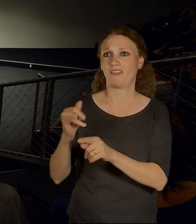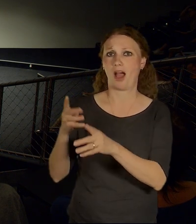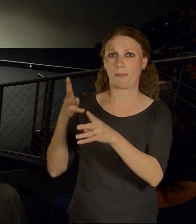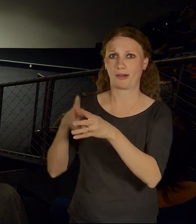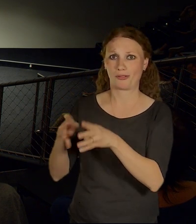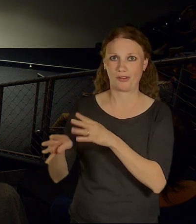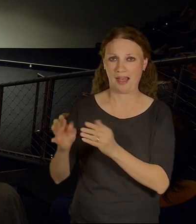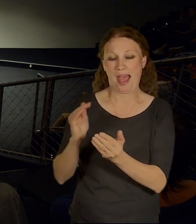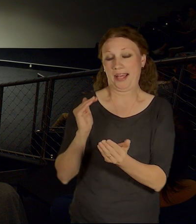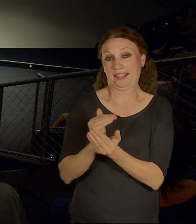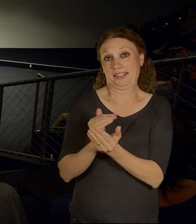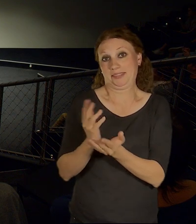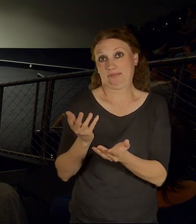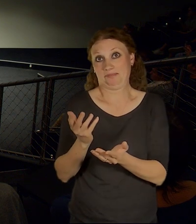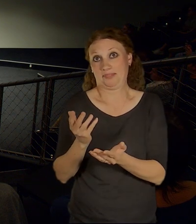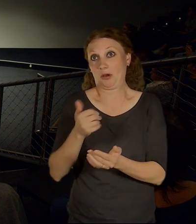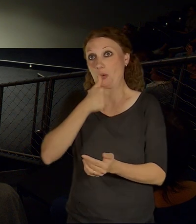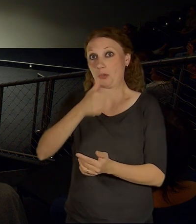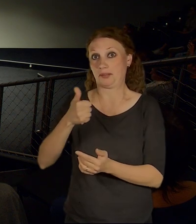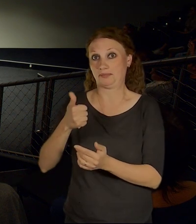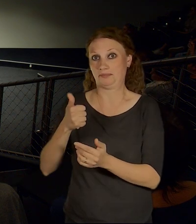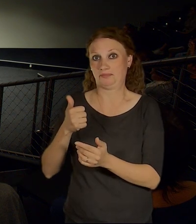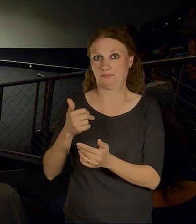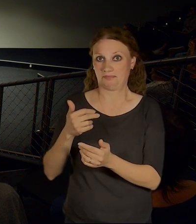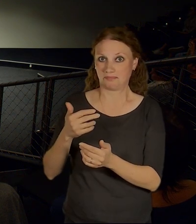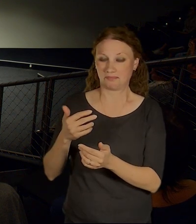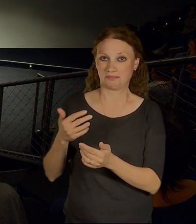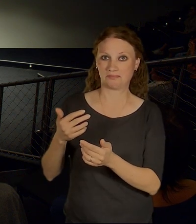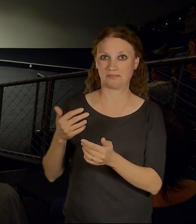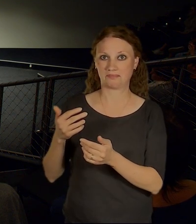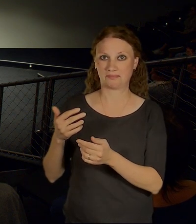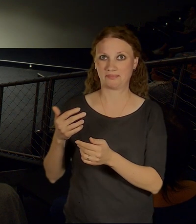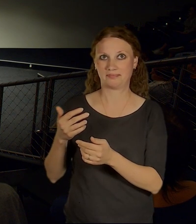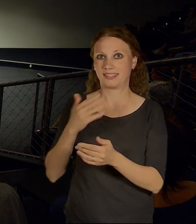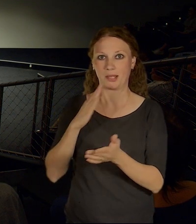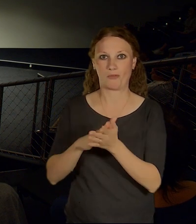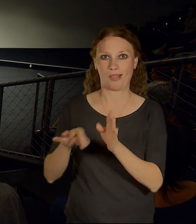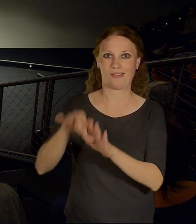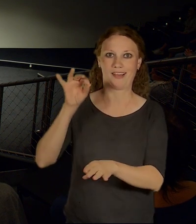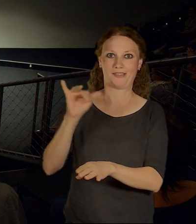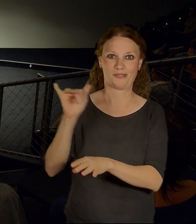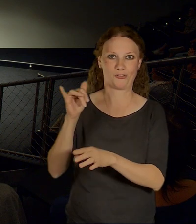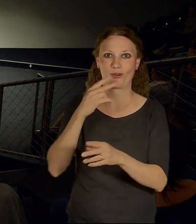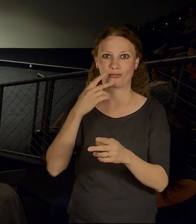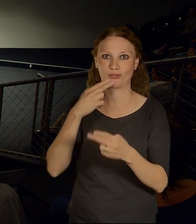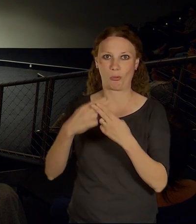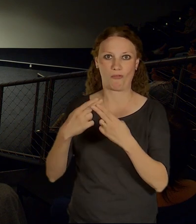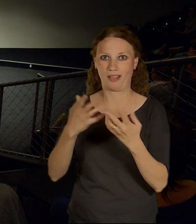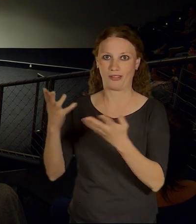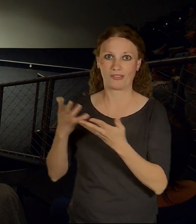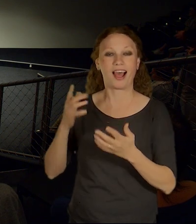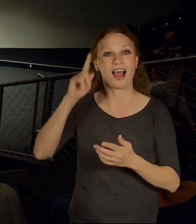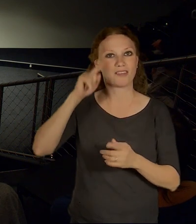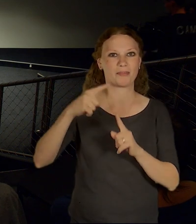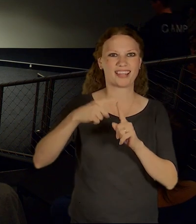se nám, jakoby jednoho zadavatele nepodařilo, nepodařilo sehnat. Jediný, co vím, že TSK to